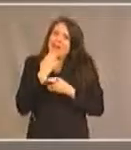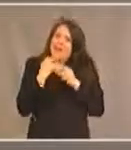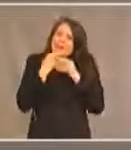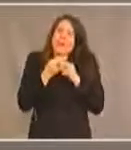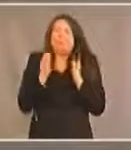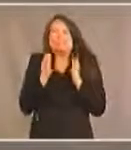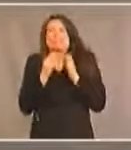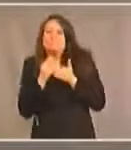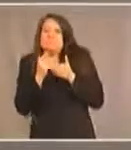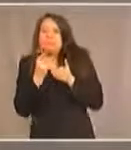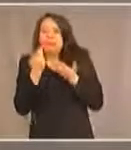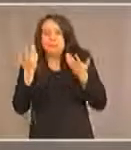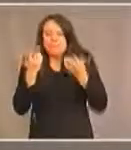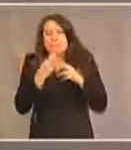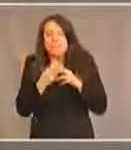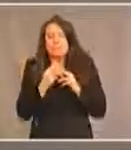qui